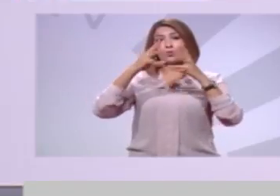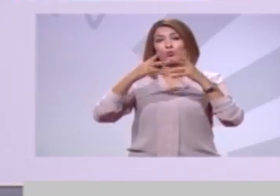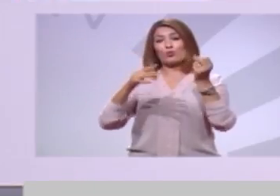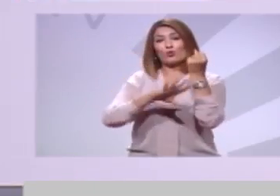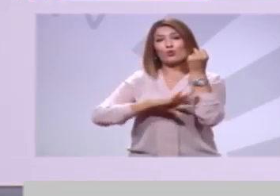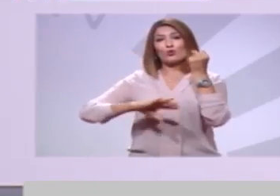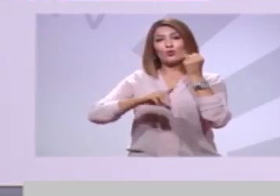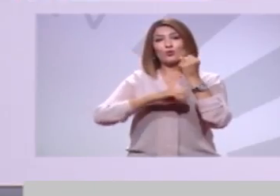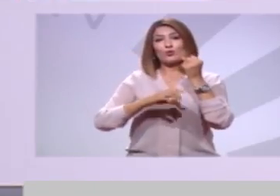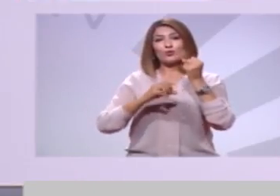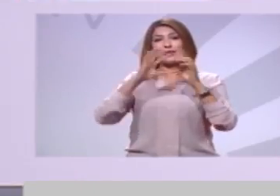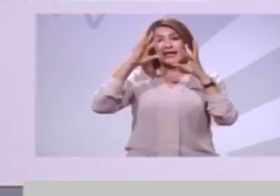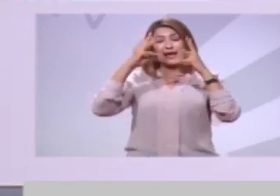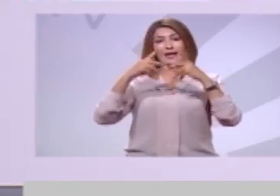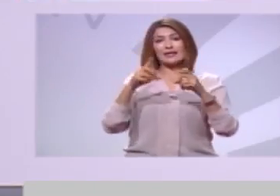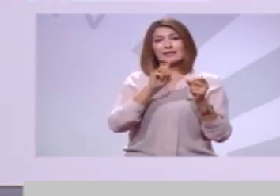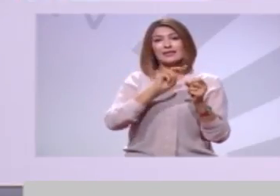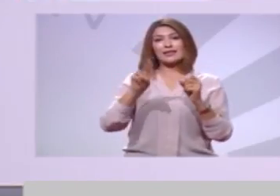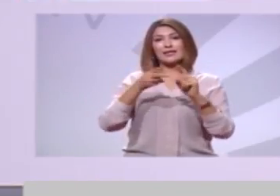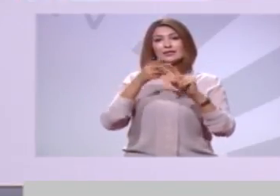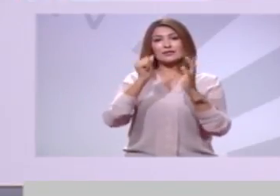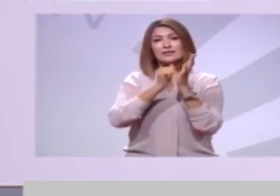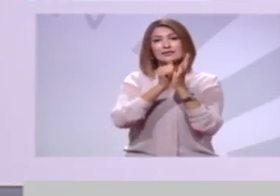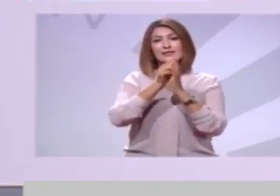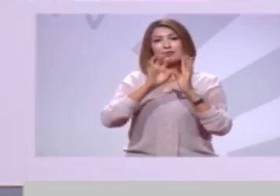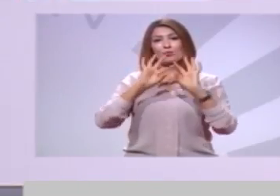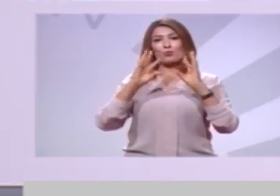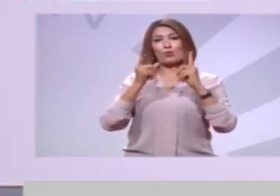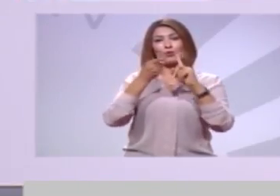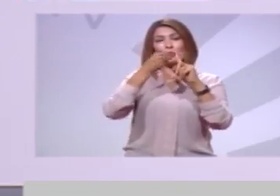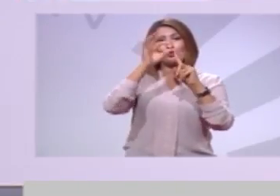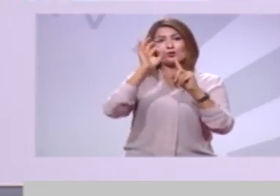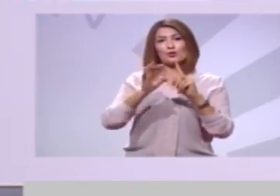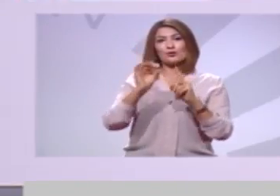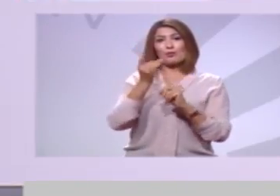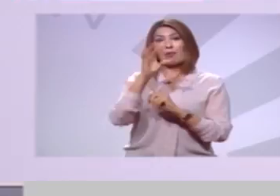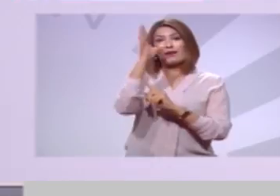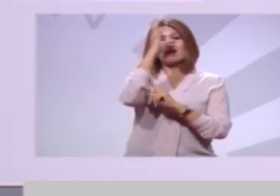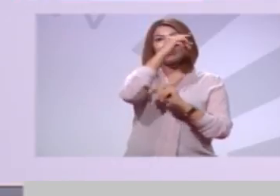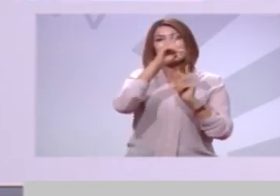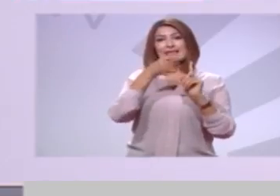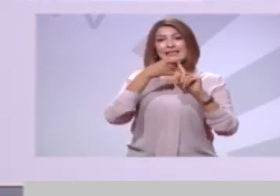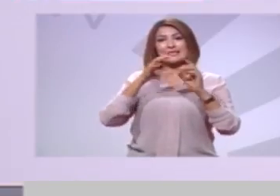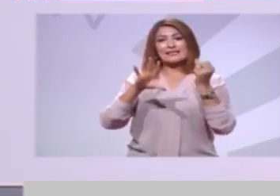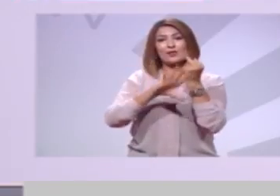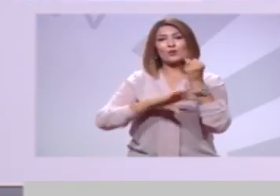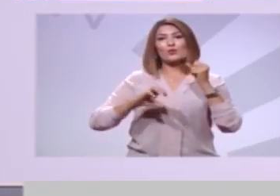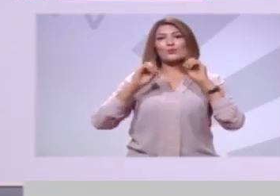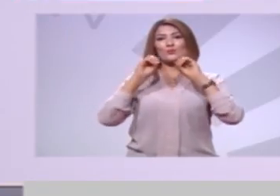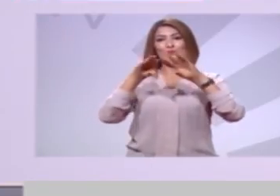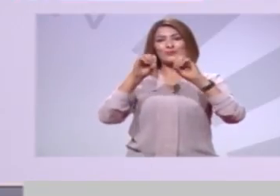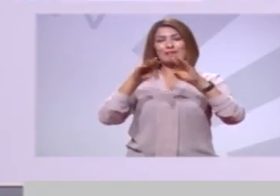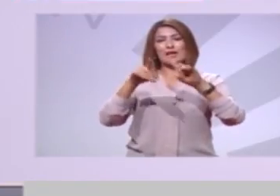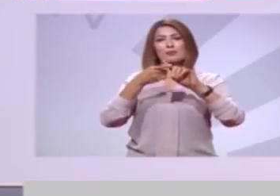عددنا أثناش وشعارها التركتور بيش ونقوموا بأحداث المؤسسات التربوية وتكثيف الرحالات النقل